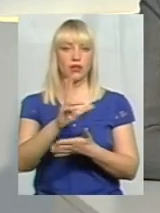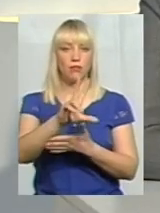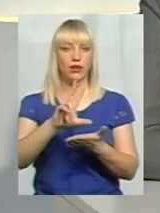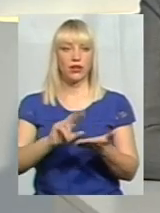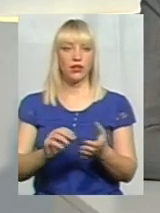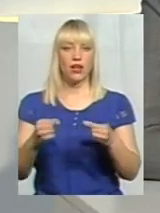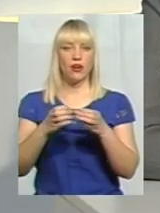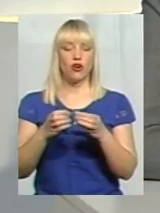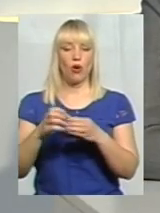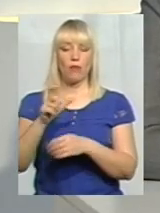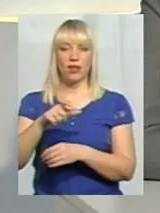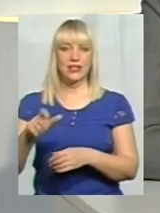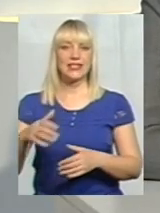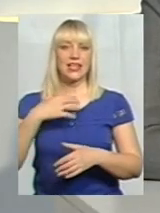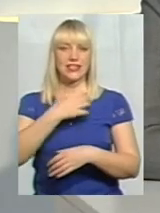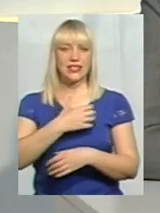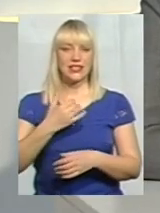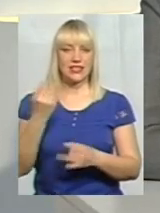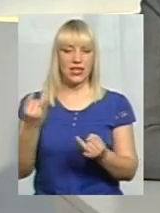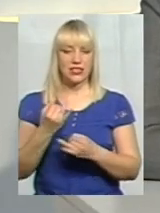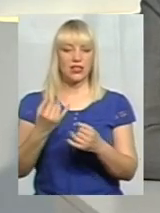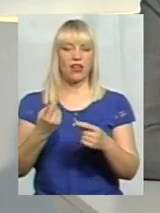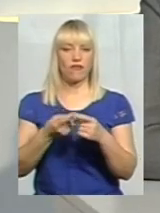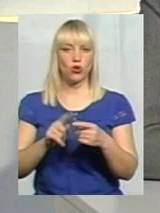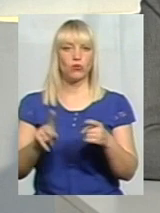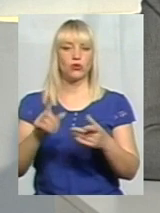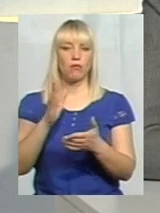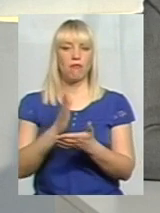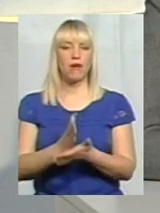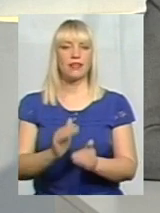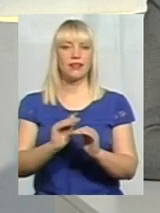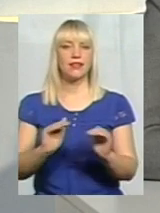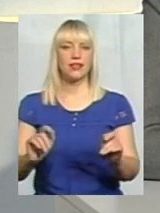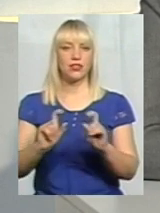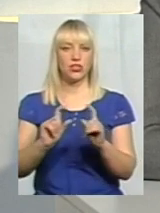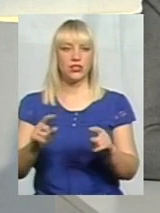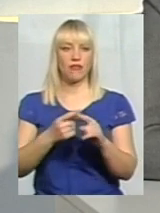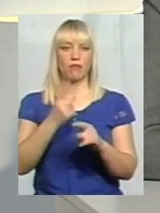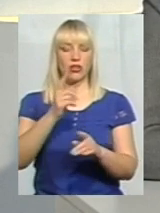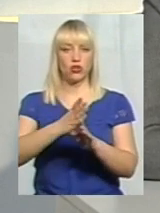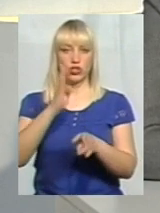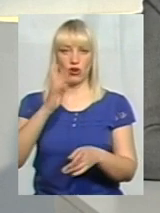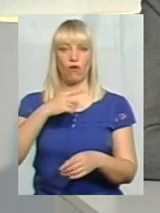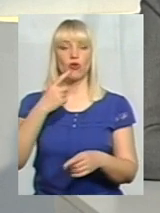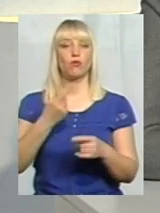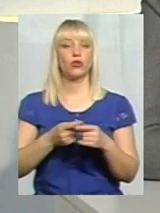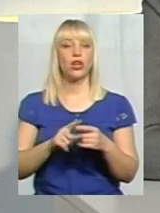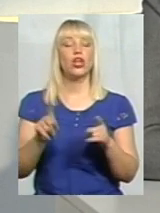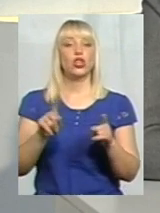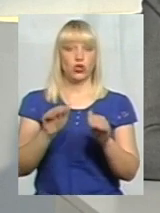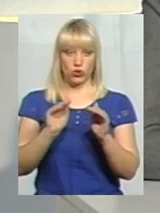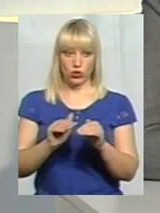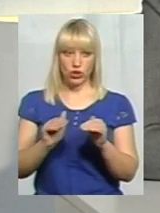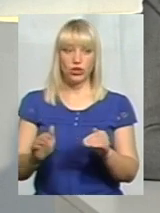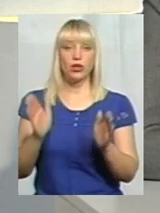Громади зацікавлені в тому, щоб мати такі дитячі заклади, тому що це в першу чергу говорить про те, що діти будуть